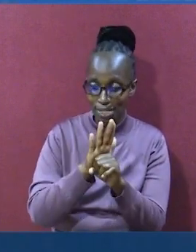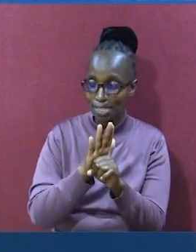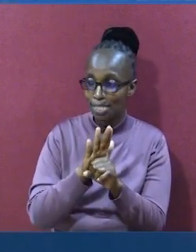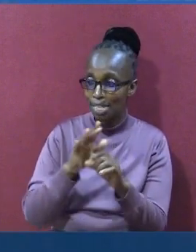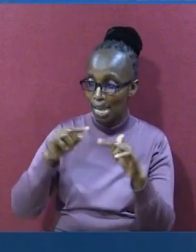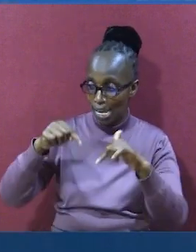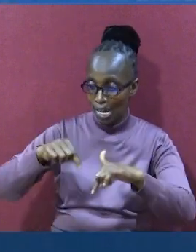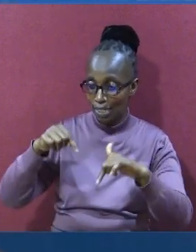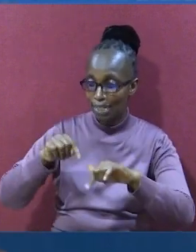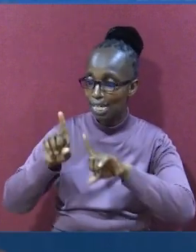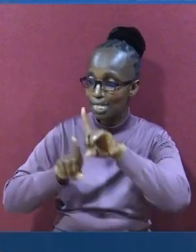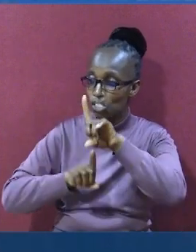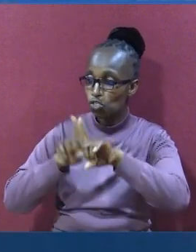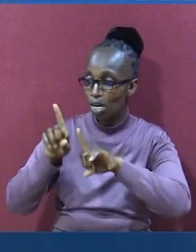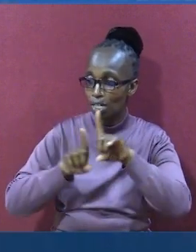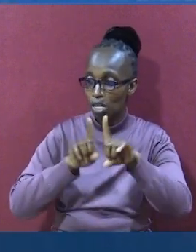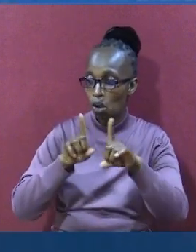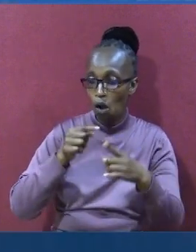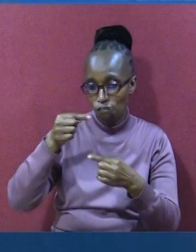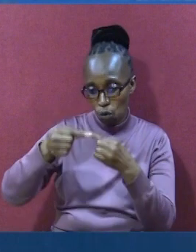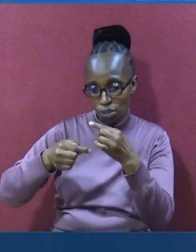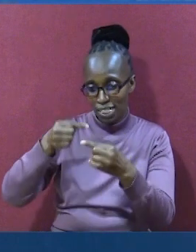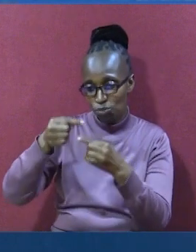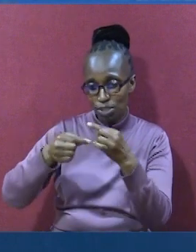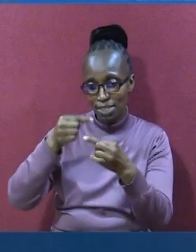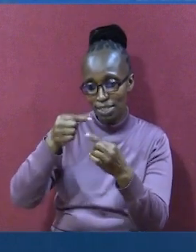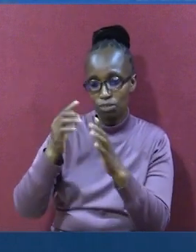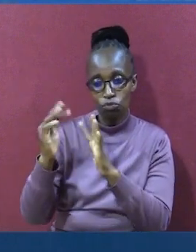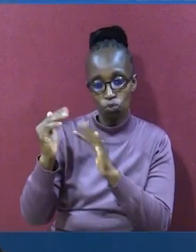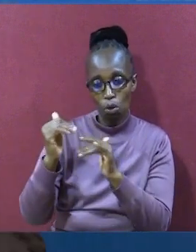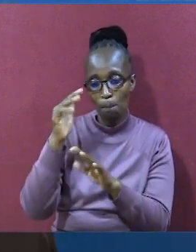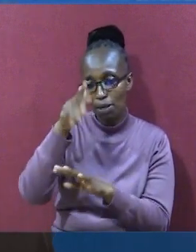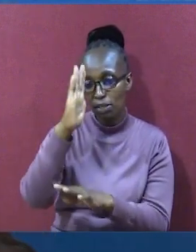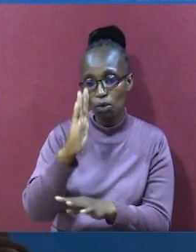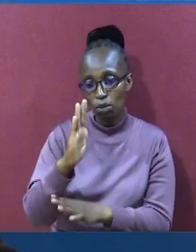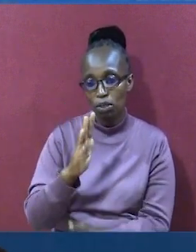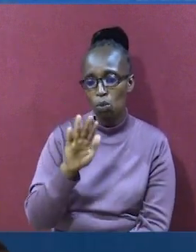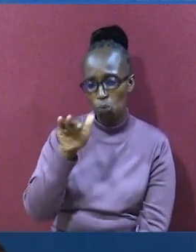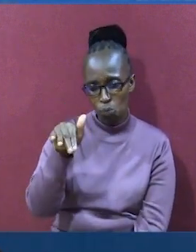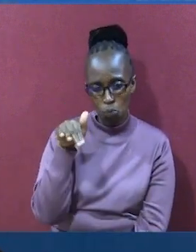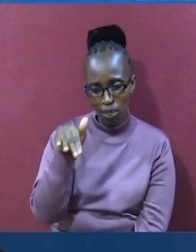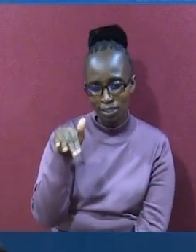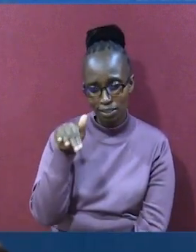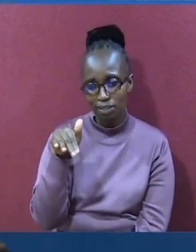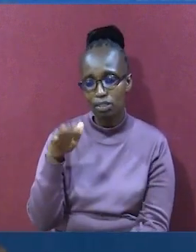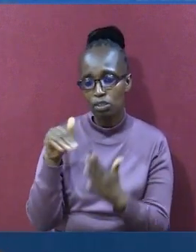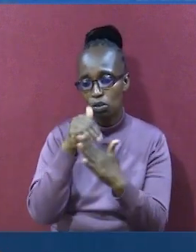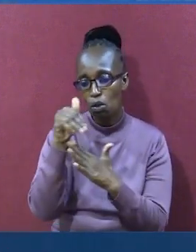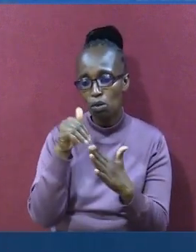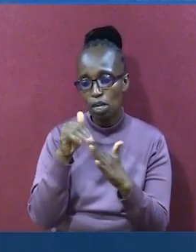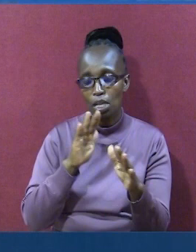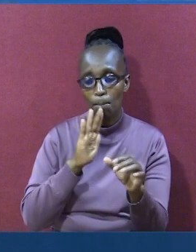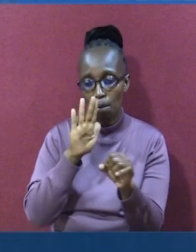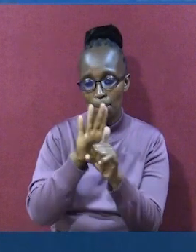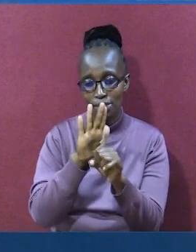mwenyezi mungu. Kungojia. Izo ahadi zake zikaweze na kutimia njuhu yetu. Unaweze